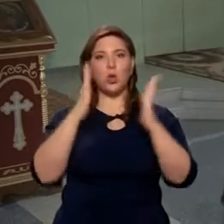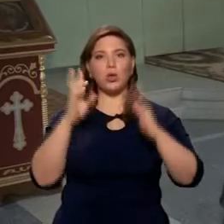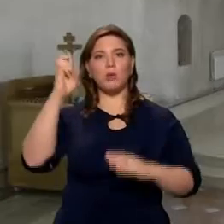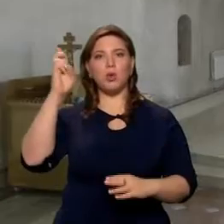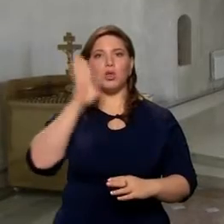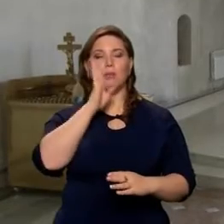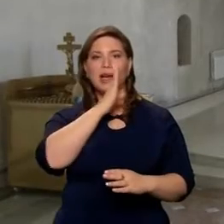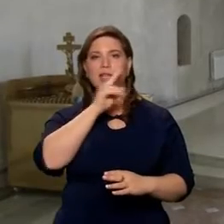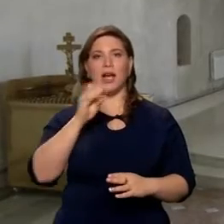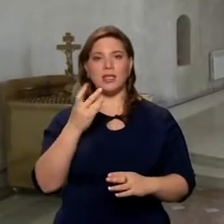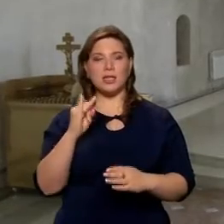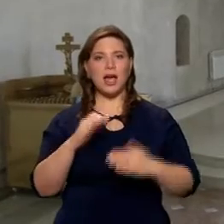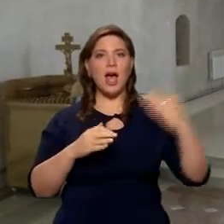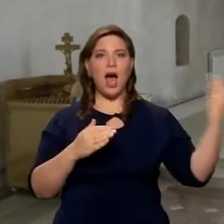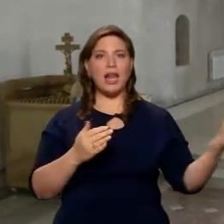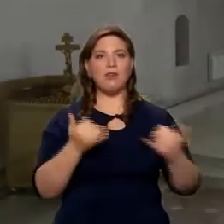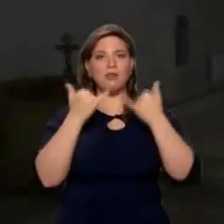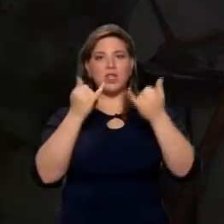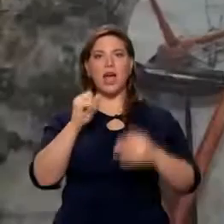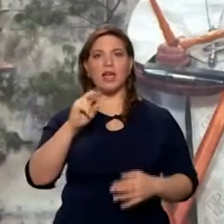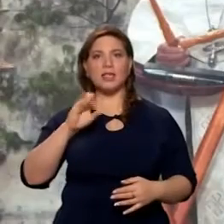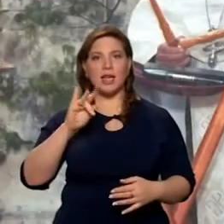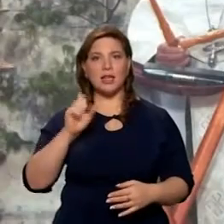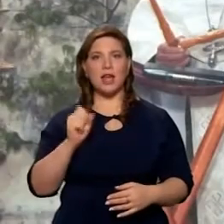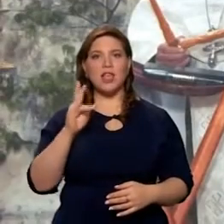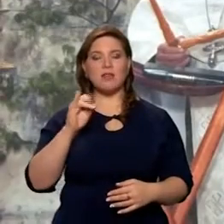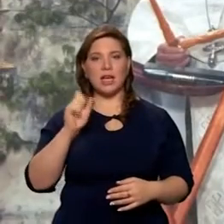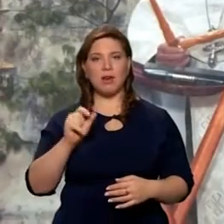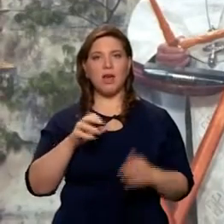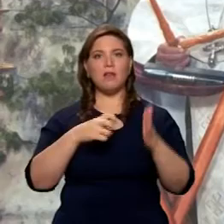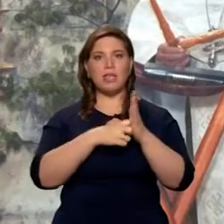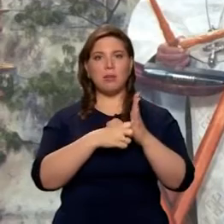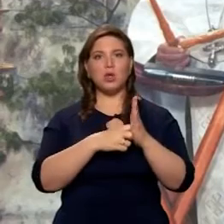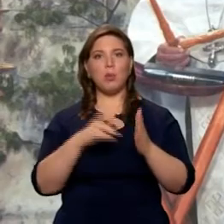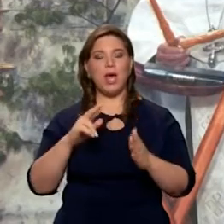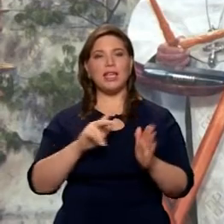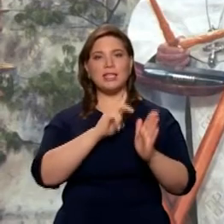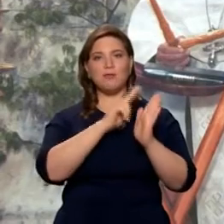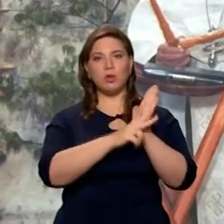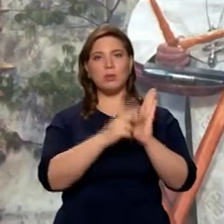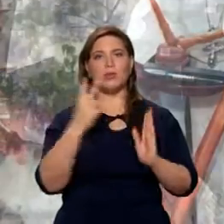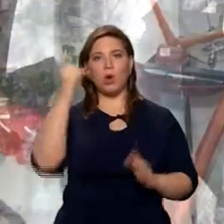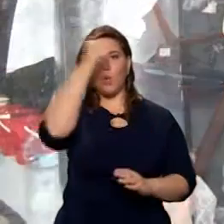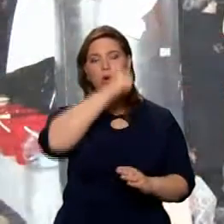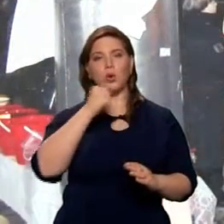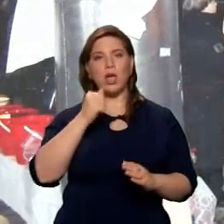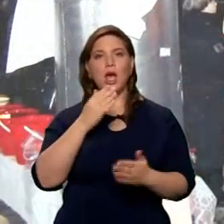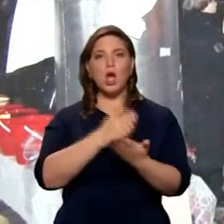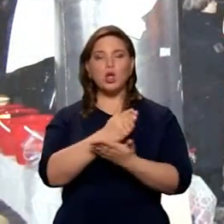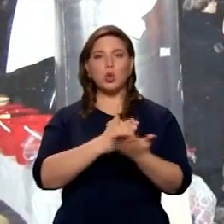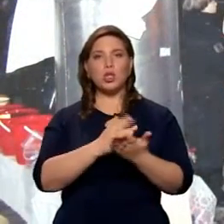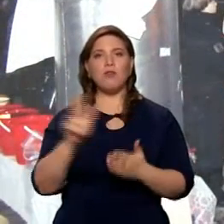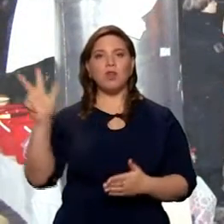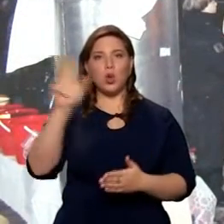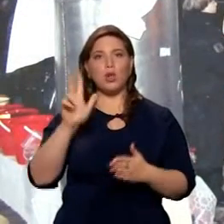Матери Казанской, а левый в честь Александра Невского. В Слободском я с 1982 года. Вот я был в Троицком храме,